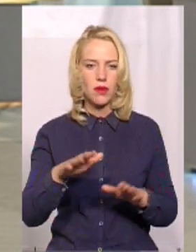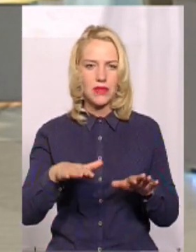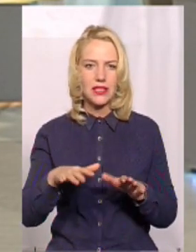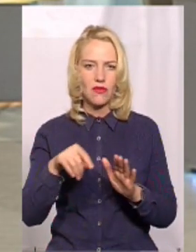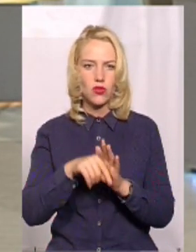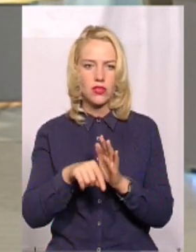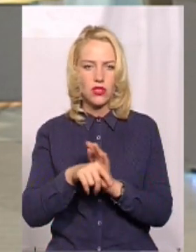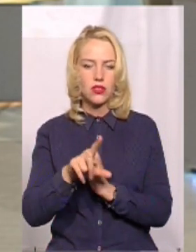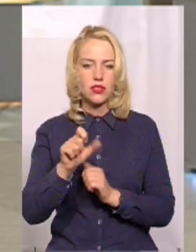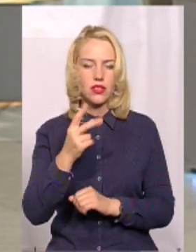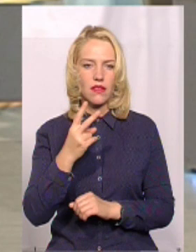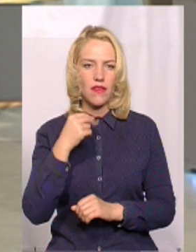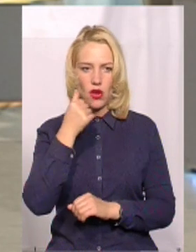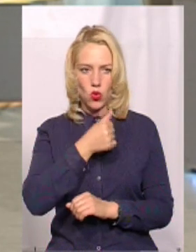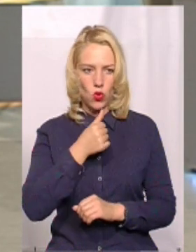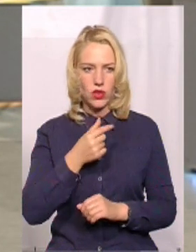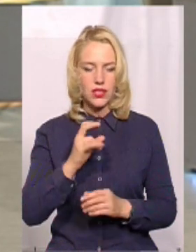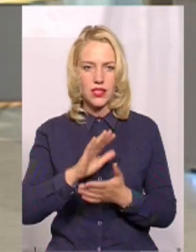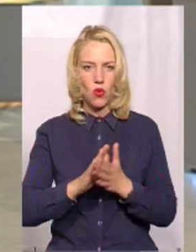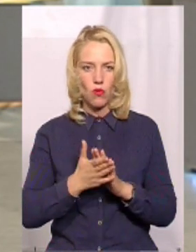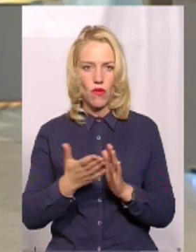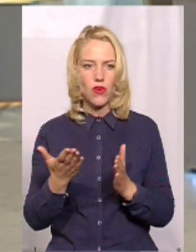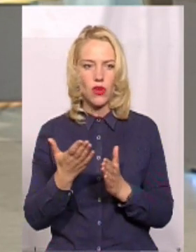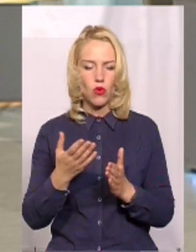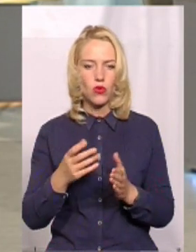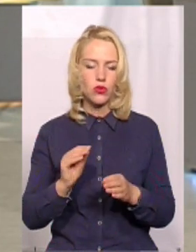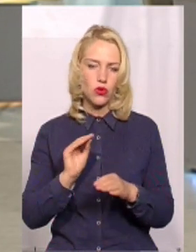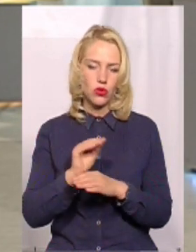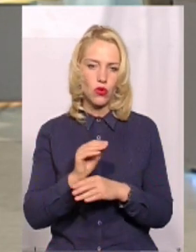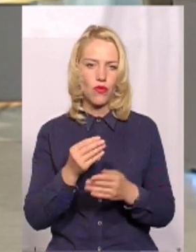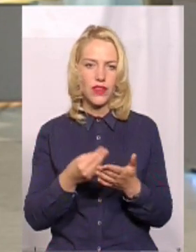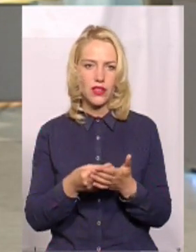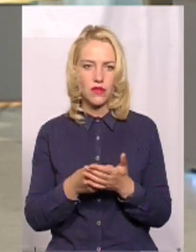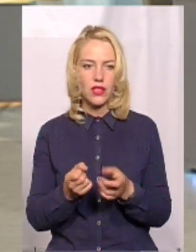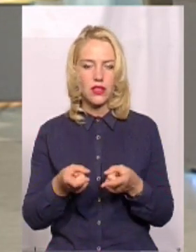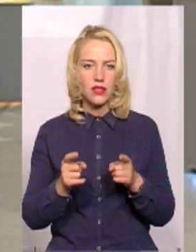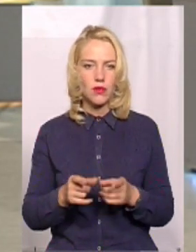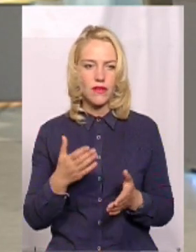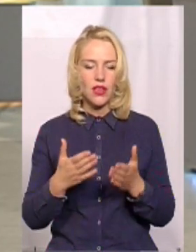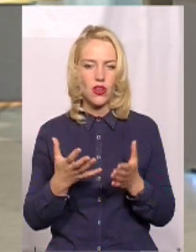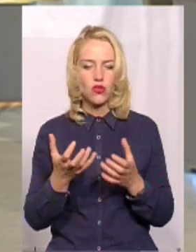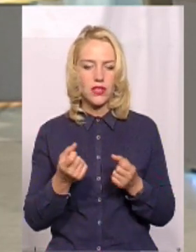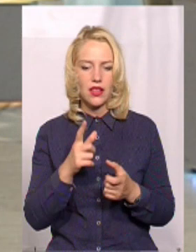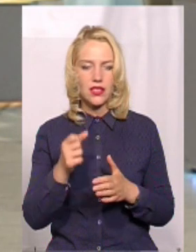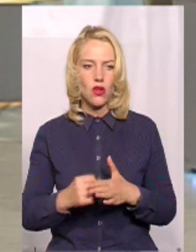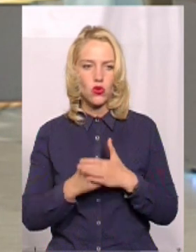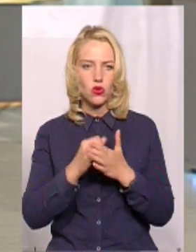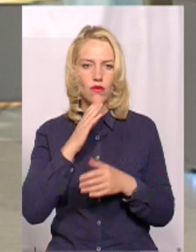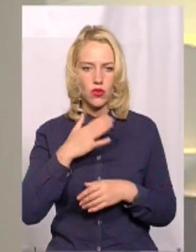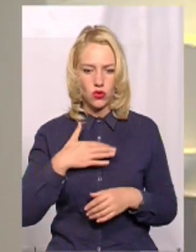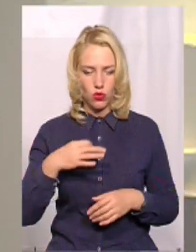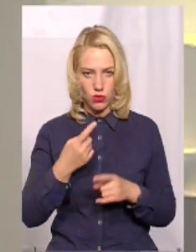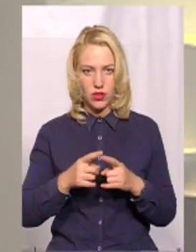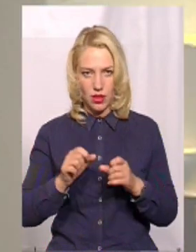значення за два роки. Ну, за умови додаткового фінансування, звісно ж. Насправді, от якщо брати за основу нашу область, таке